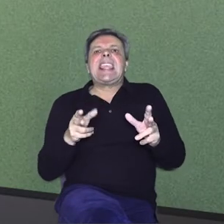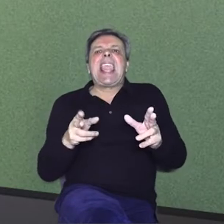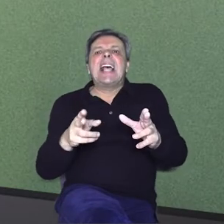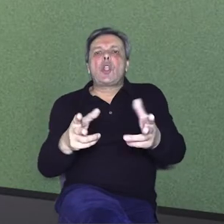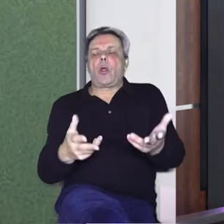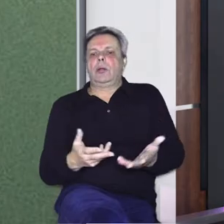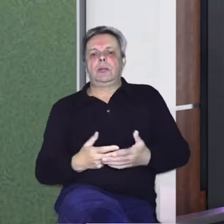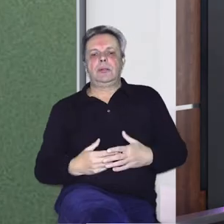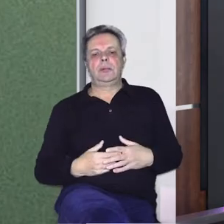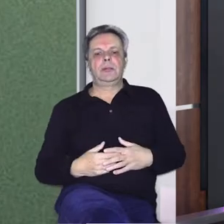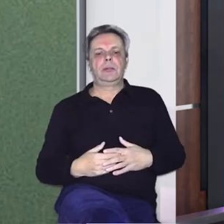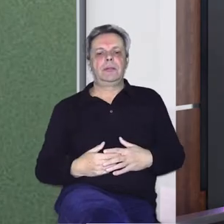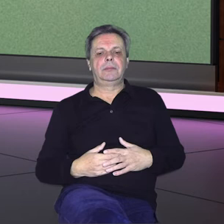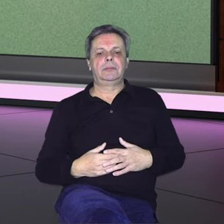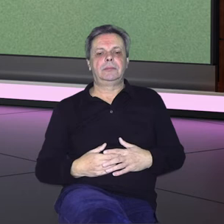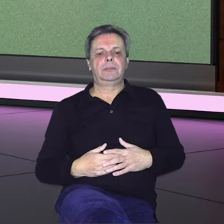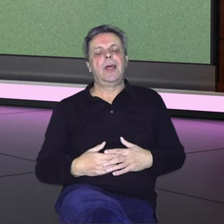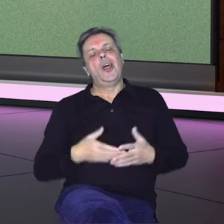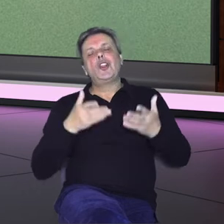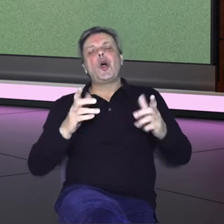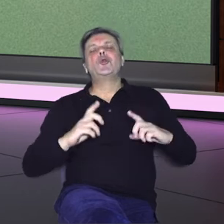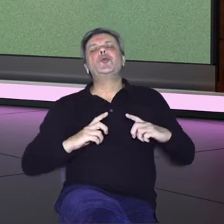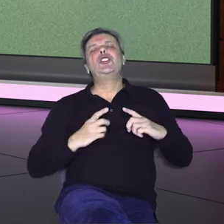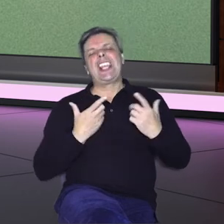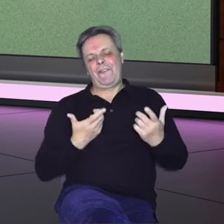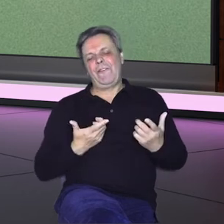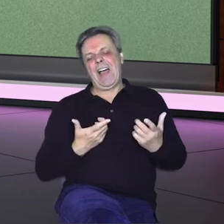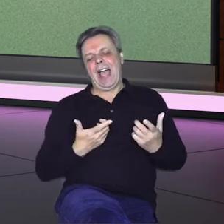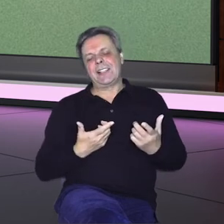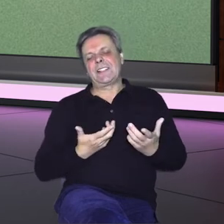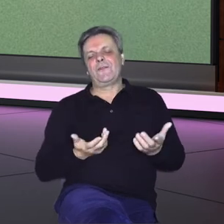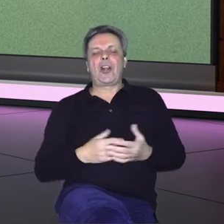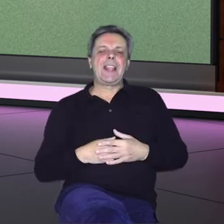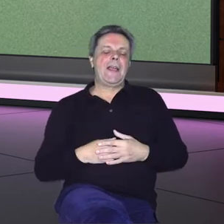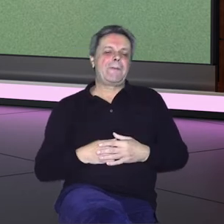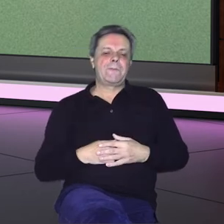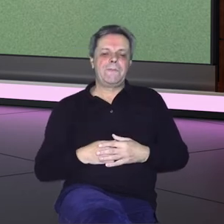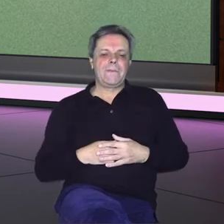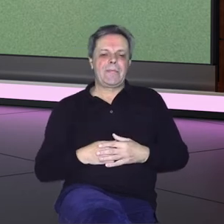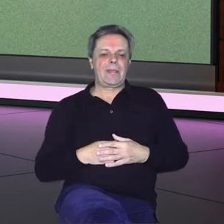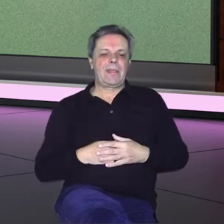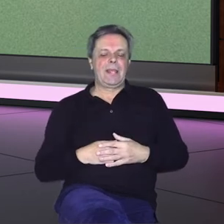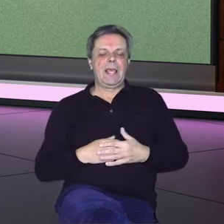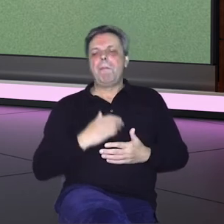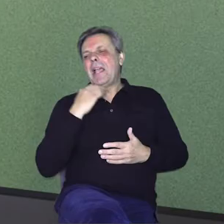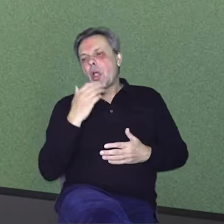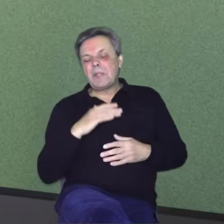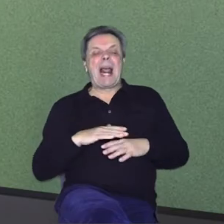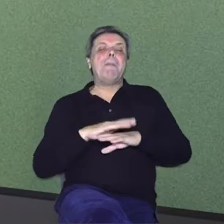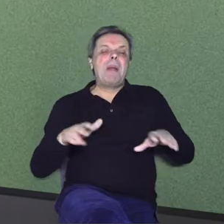Karibima. Jedna živa stvorenja. Neka plivaju, neka se penju uz hridi.